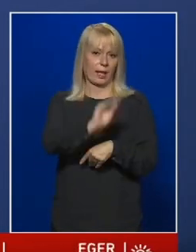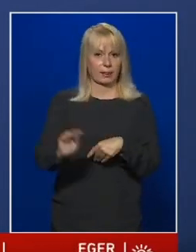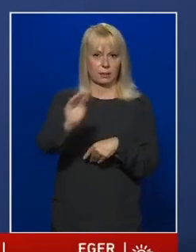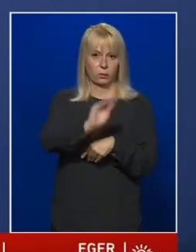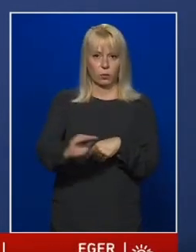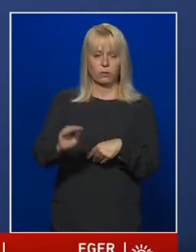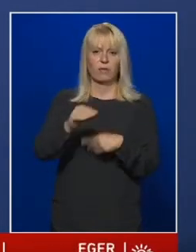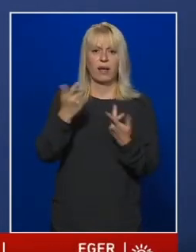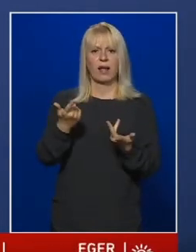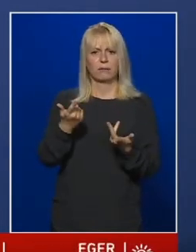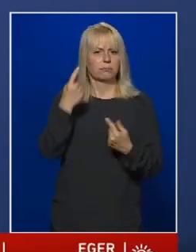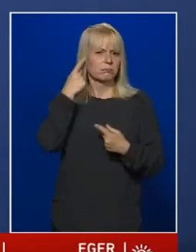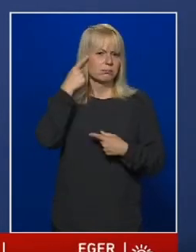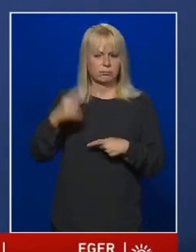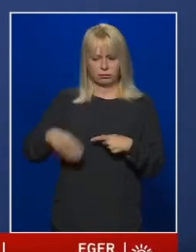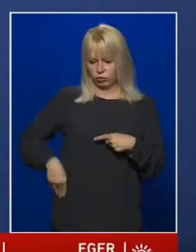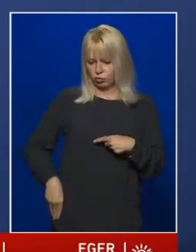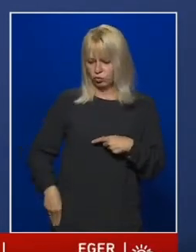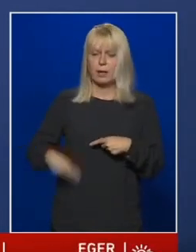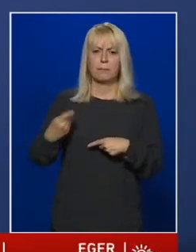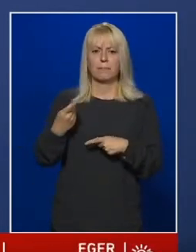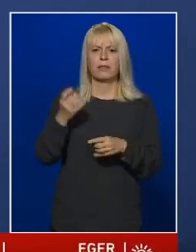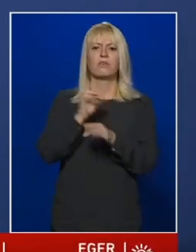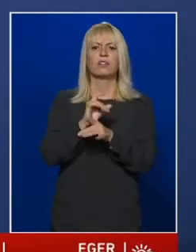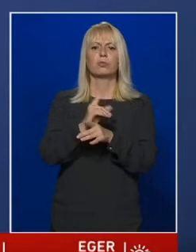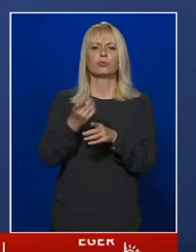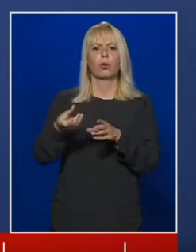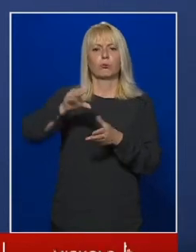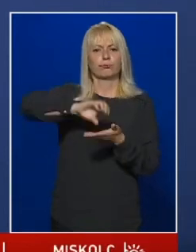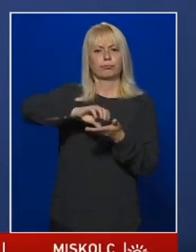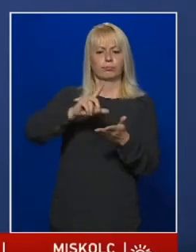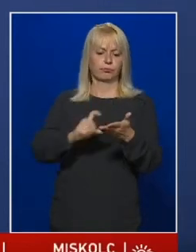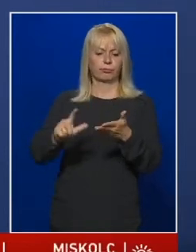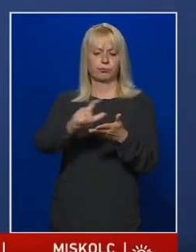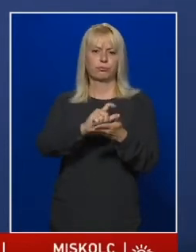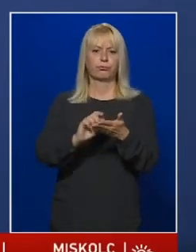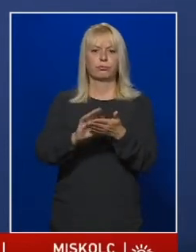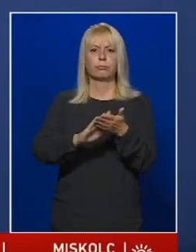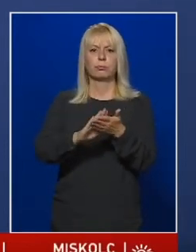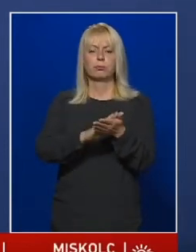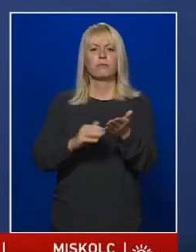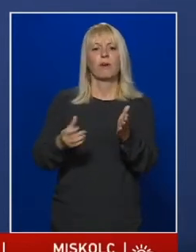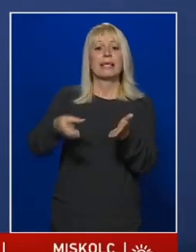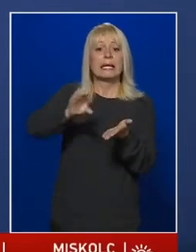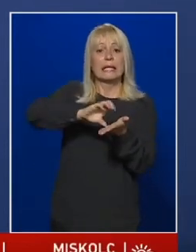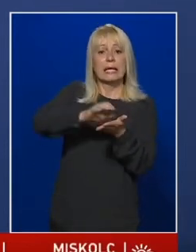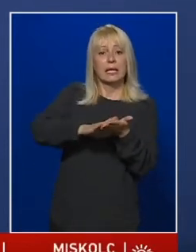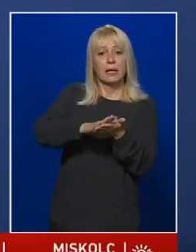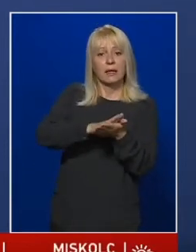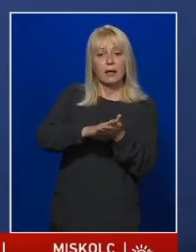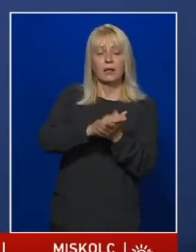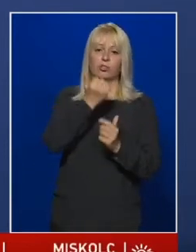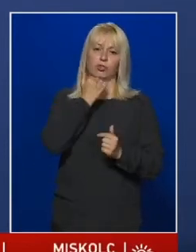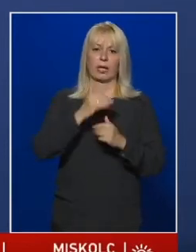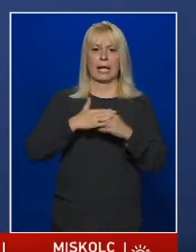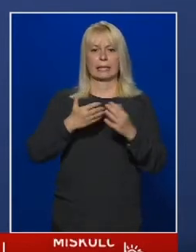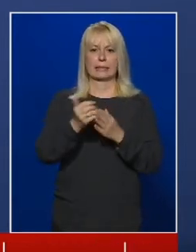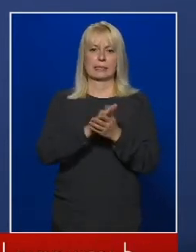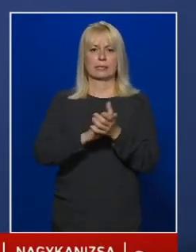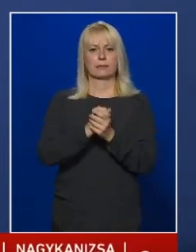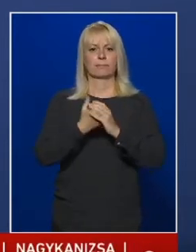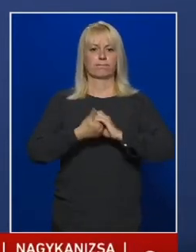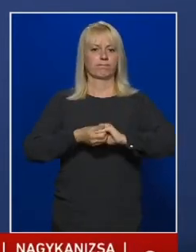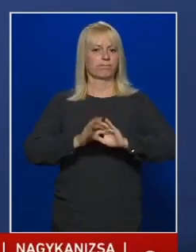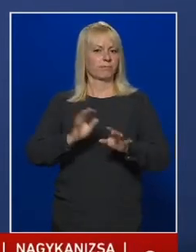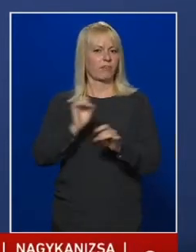vagy ilyen zsebben hordható vírusolő, fertőtlenítő géllel elvégezzük a saját kezünknek a